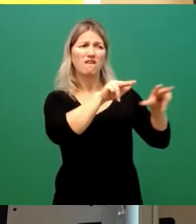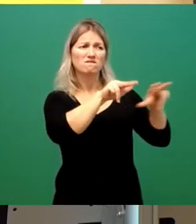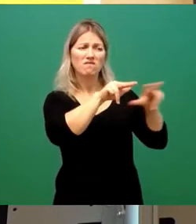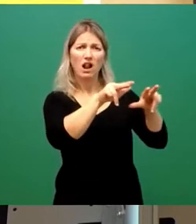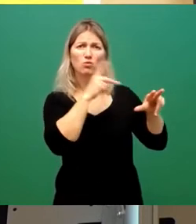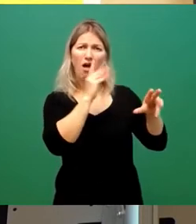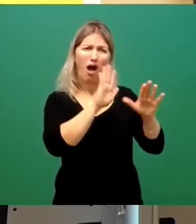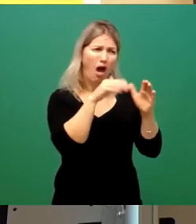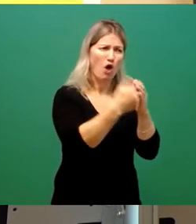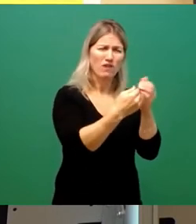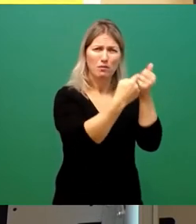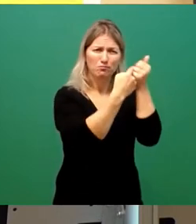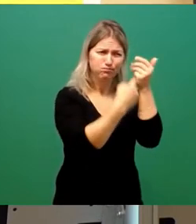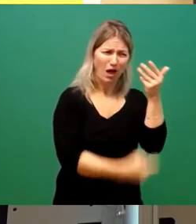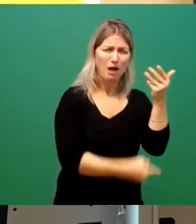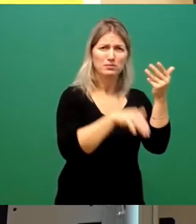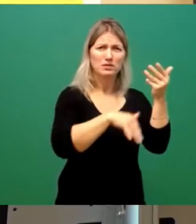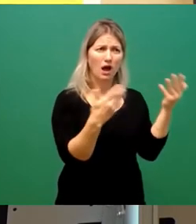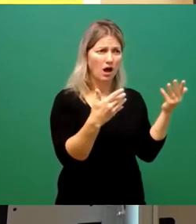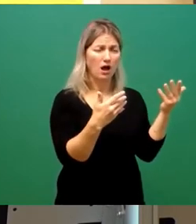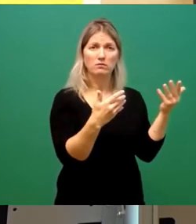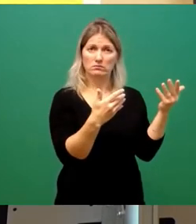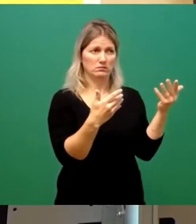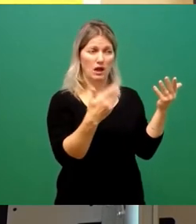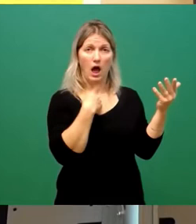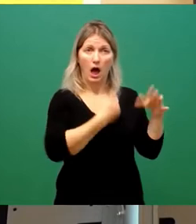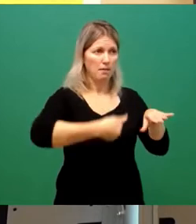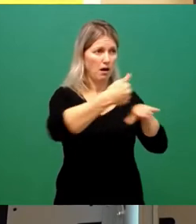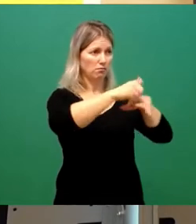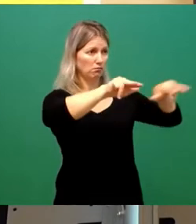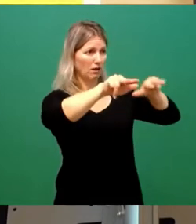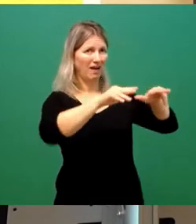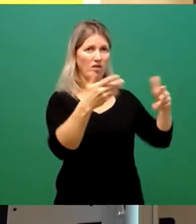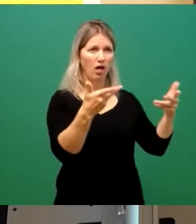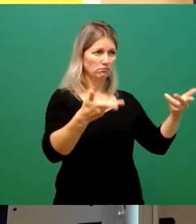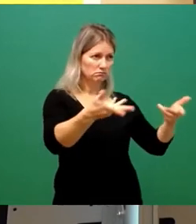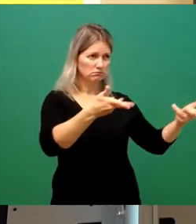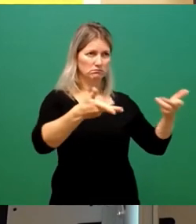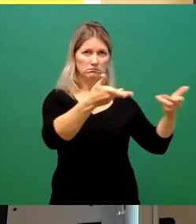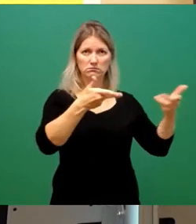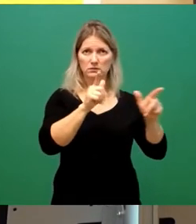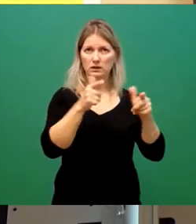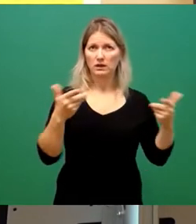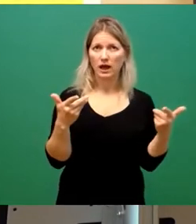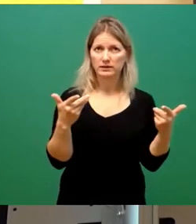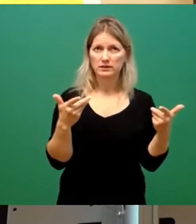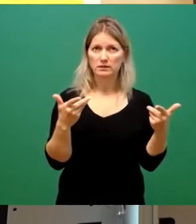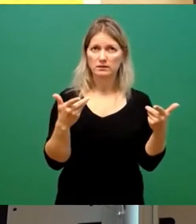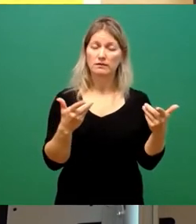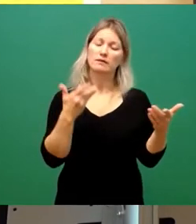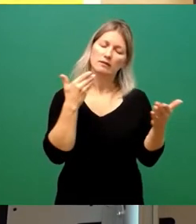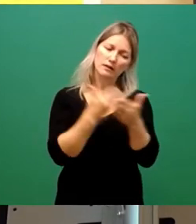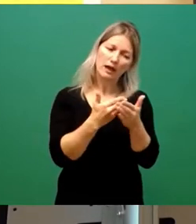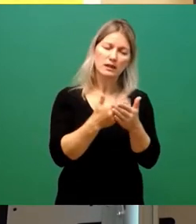und tatsächlich ein Führungsvakuum entstanden ist. Und deshalb ist mein dringender